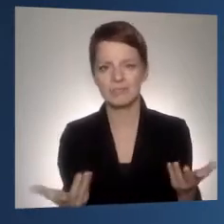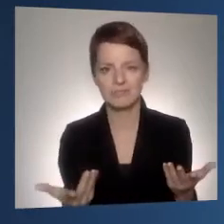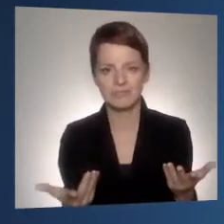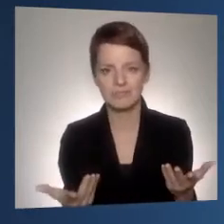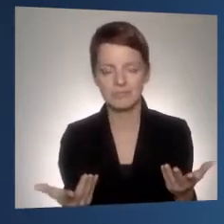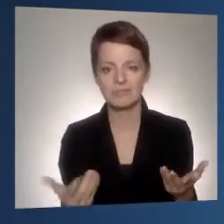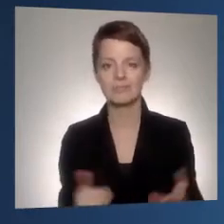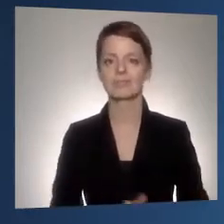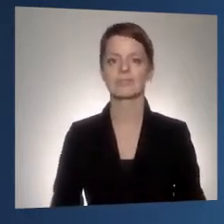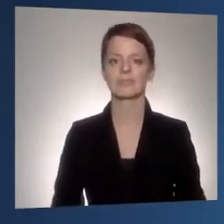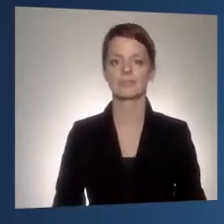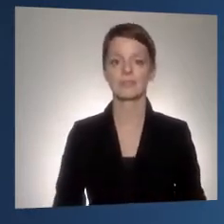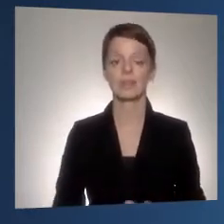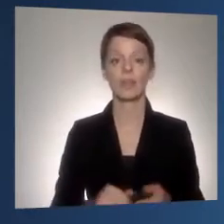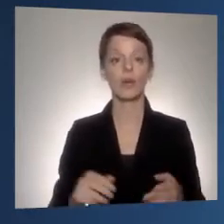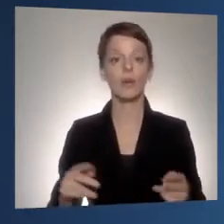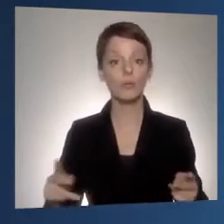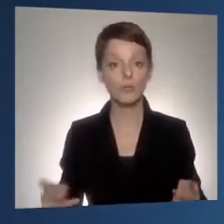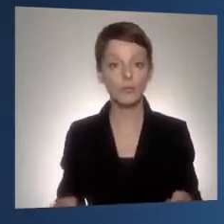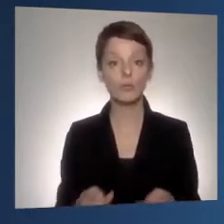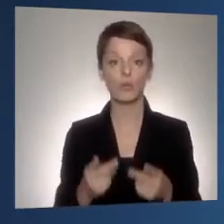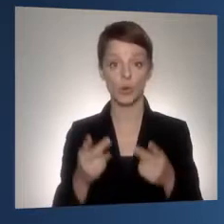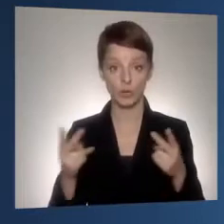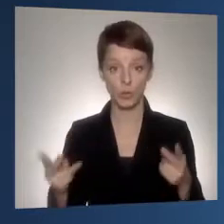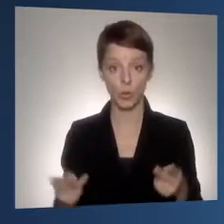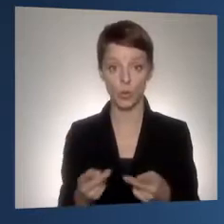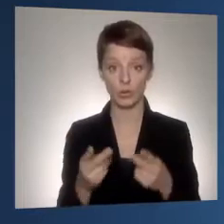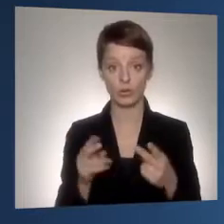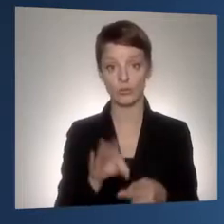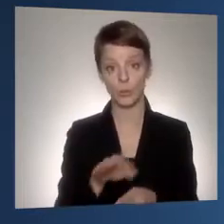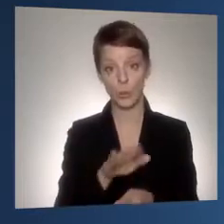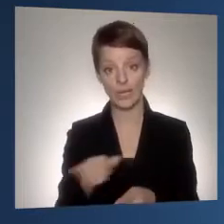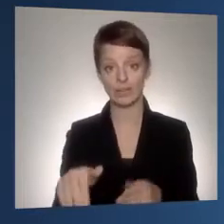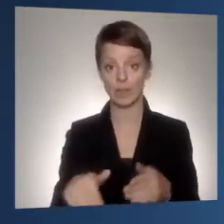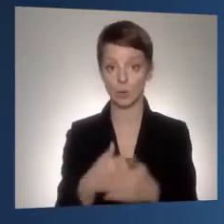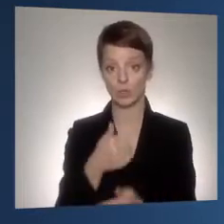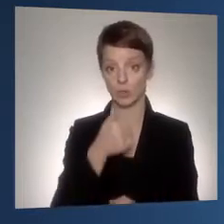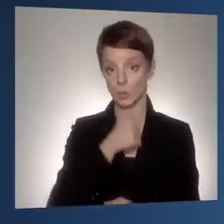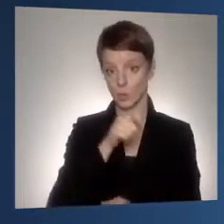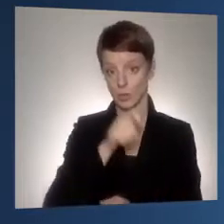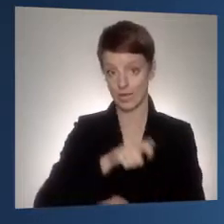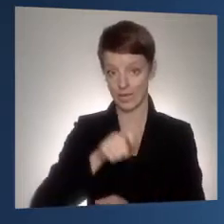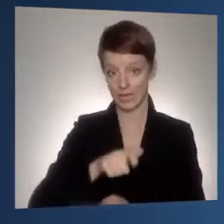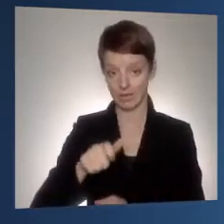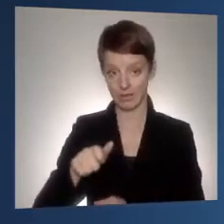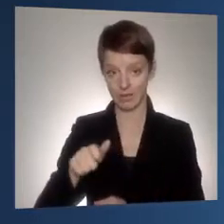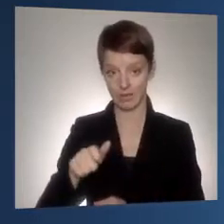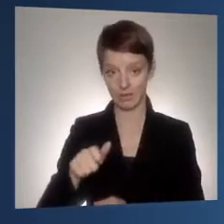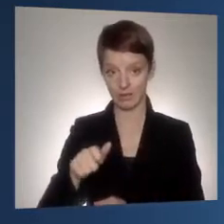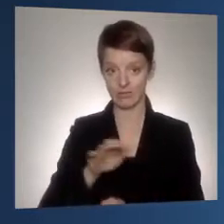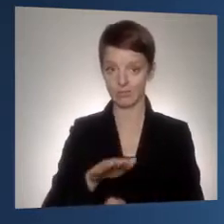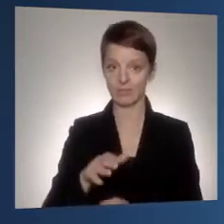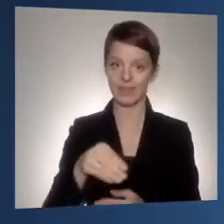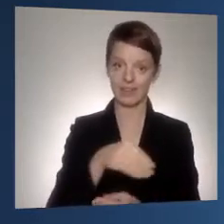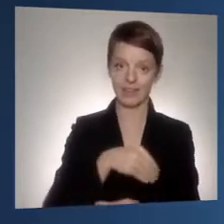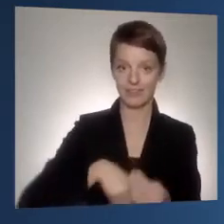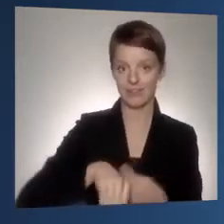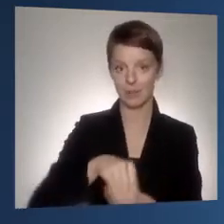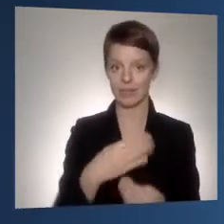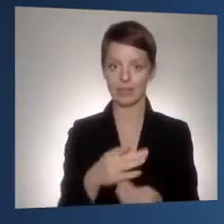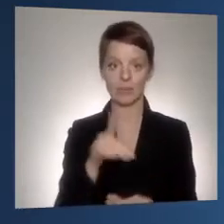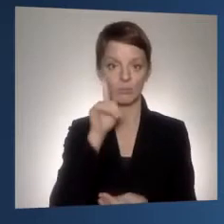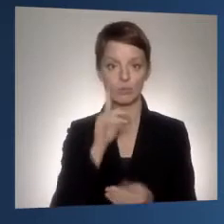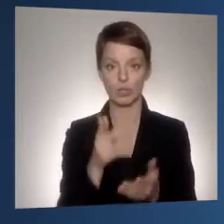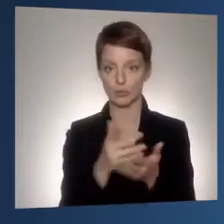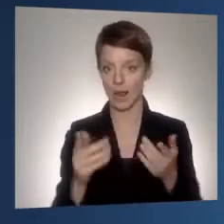Sie geben Förderung, insbesondere für Kinder und Jugendliche, die aus Familien kommen, die nicht muttersprachlich